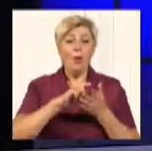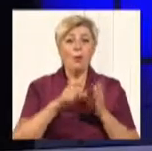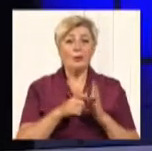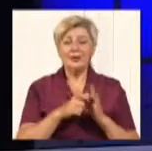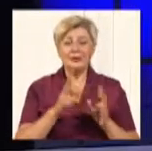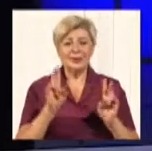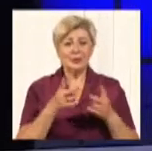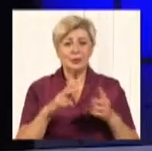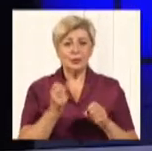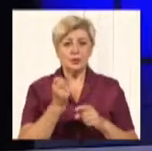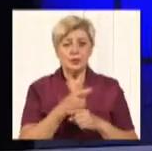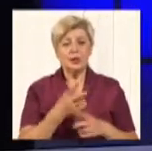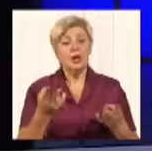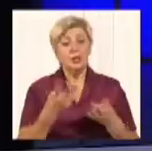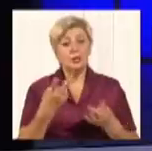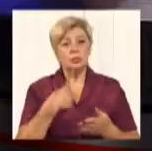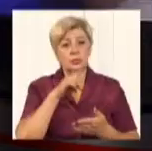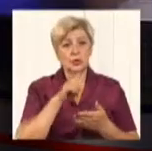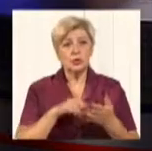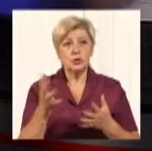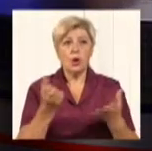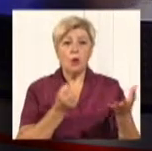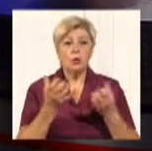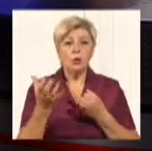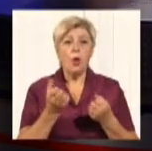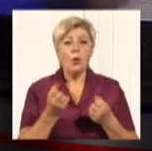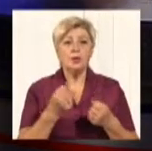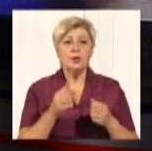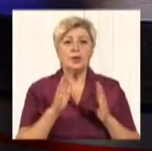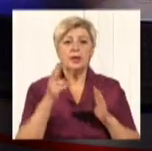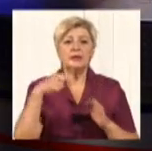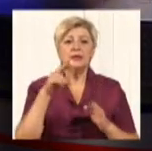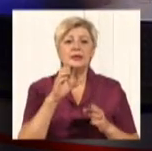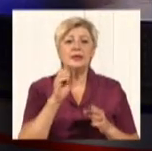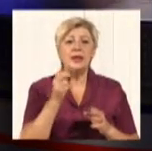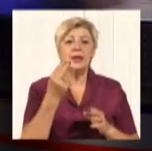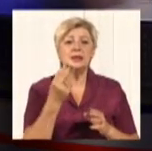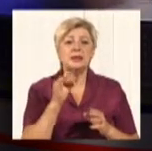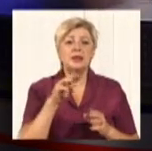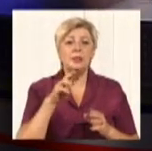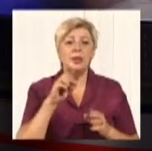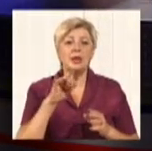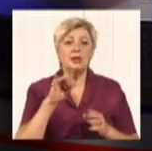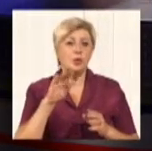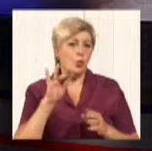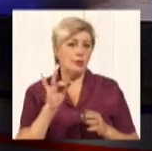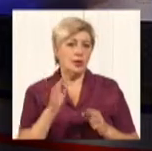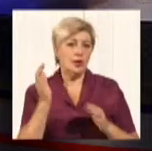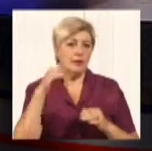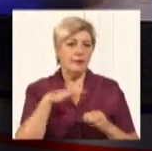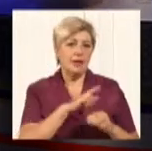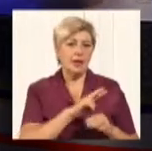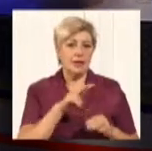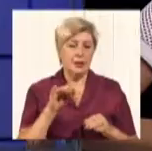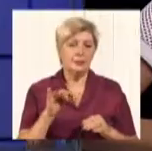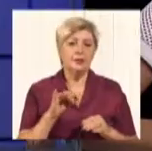можуть згодитися. але треба переконатися, що вона ловить саме дециметрові хвилі, адже цифровий сигнал, він в дециметровому діапазоні.